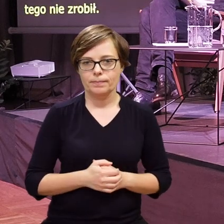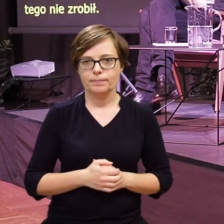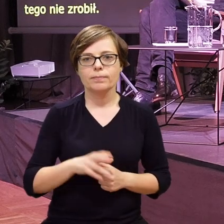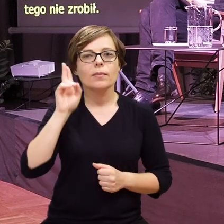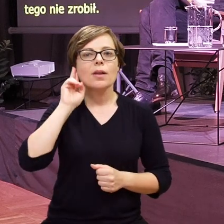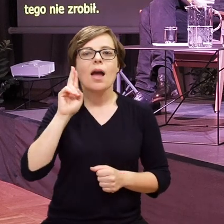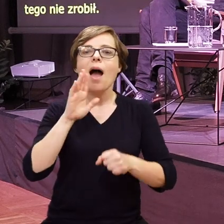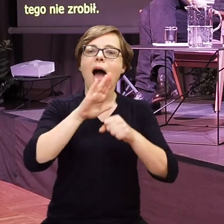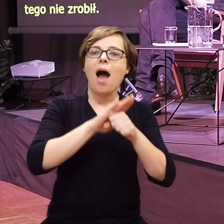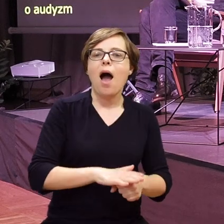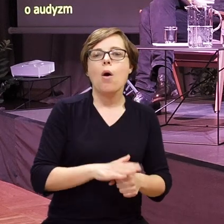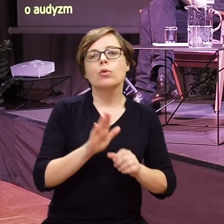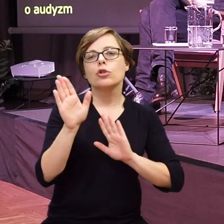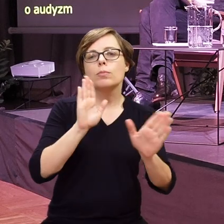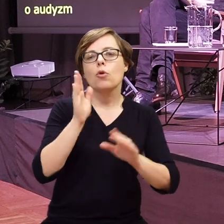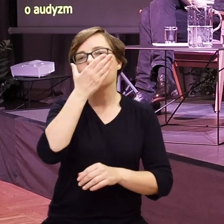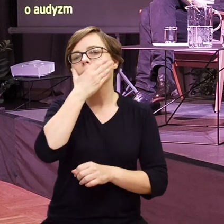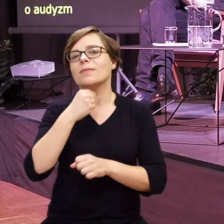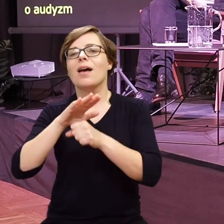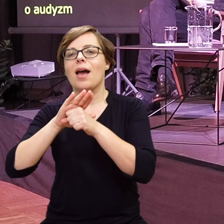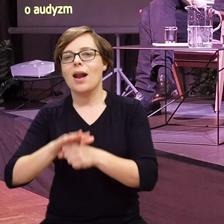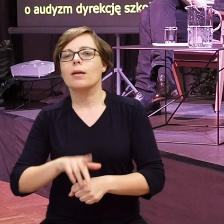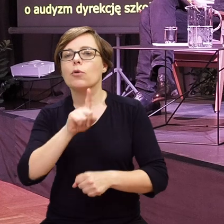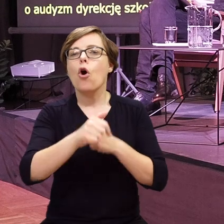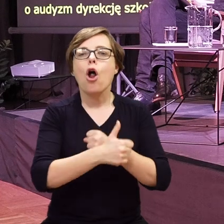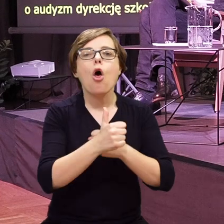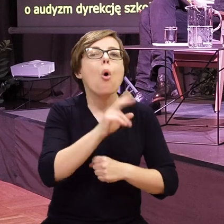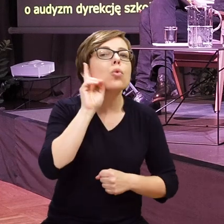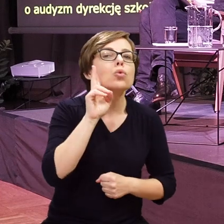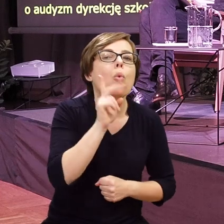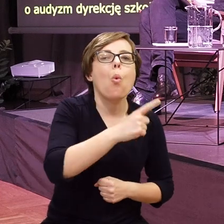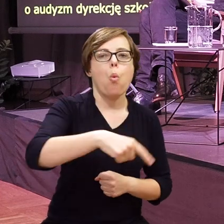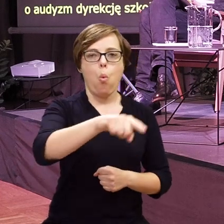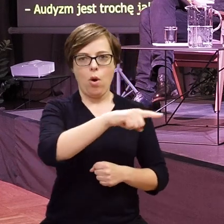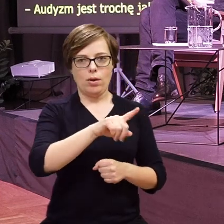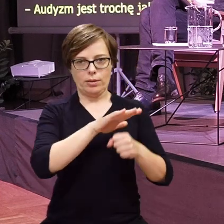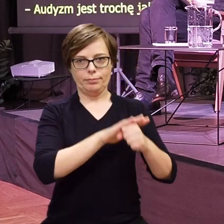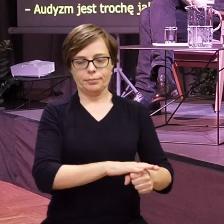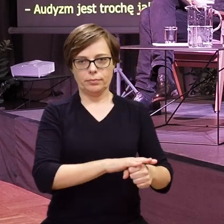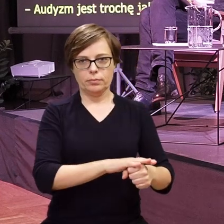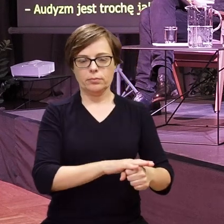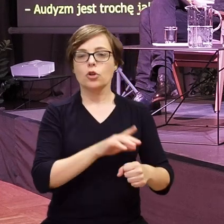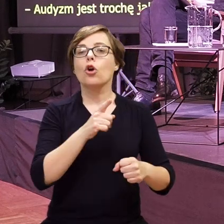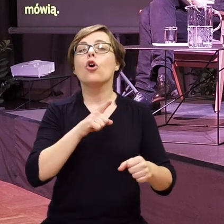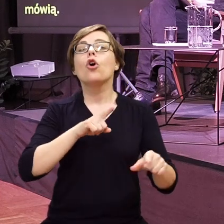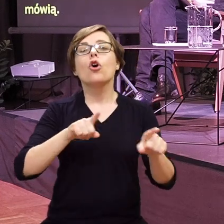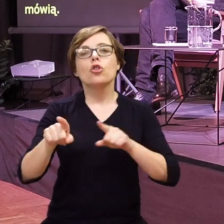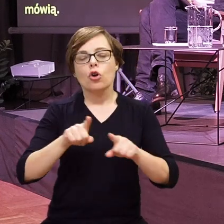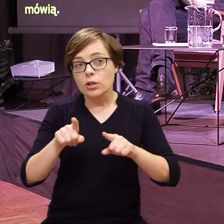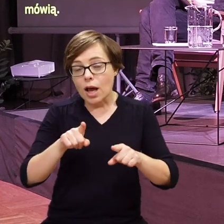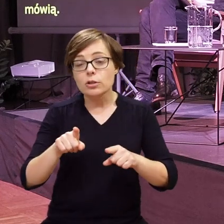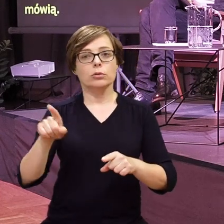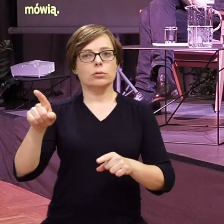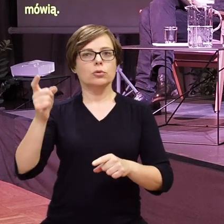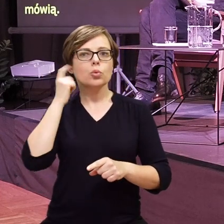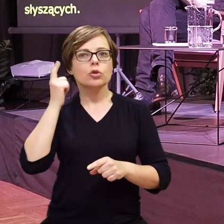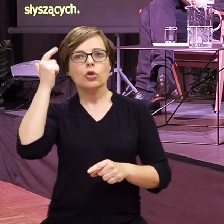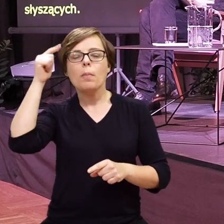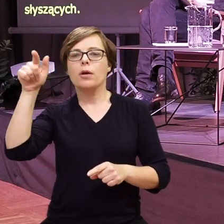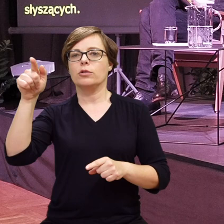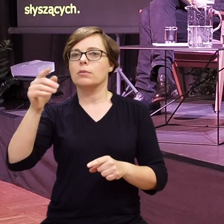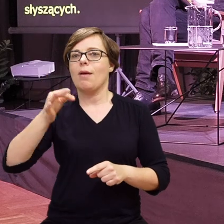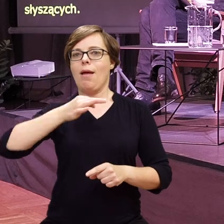Audyzm jest trochę jak rasizm, tylko, że dotyczy ludzi głuchych, mówią. Zakłada wyższość ludzi słyszących.